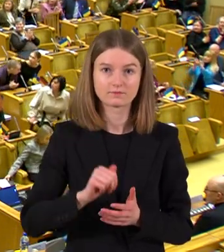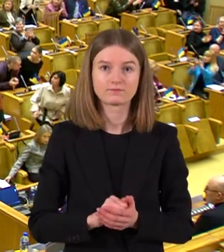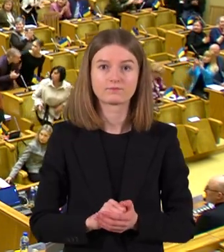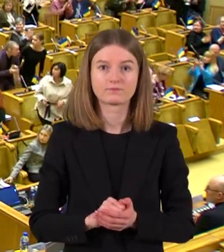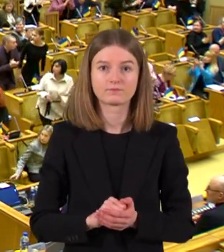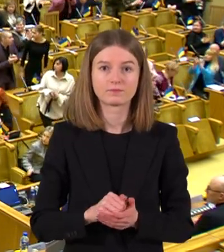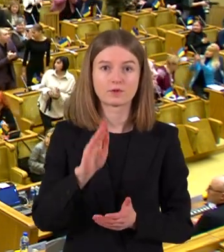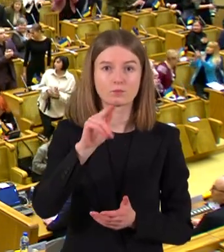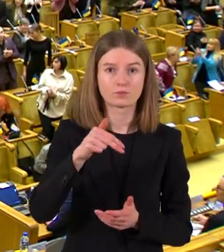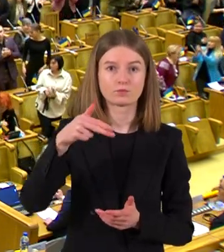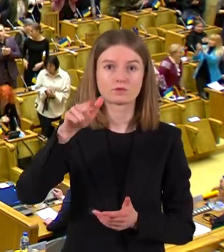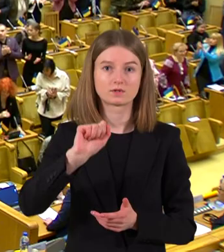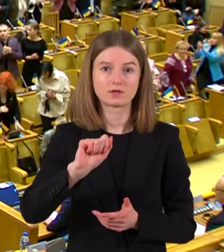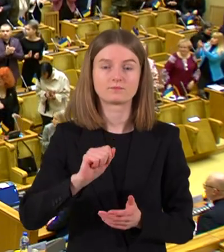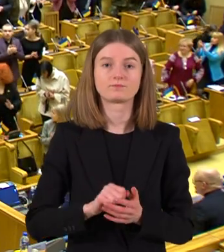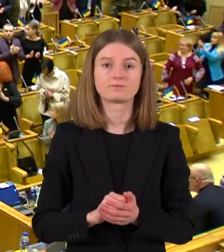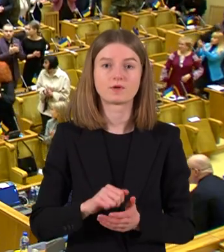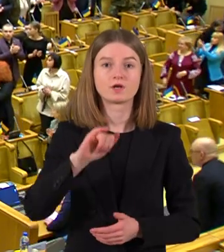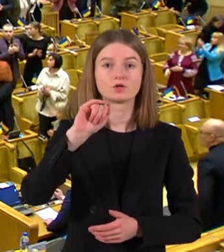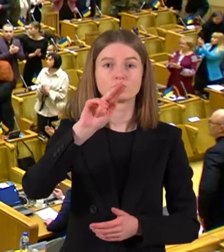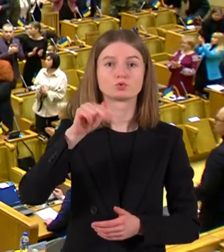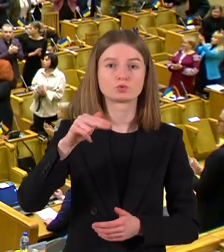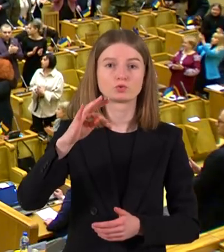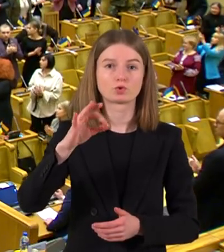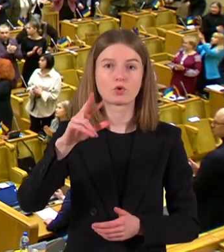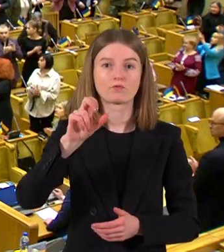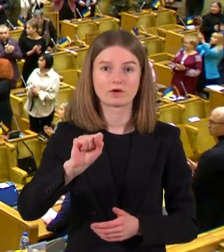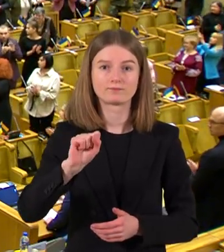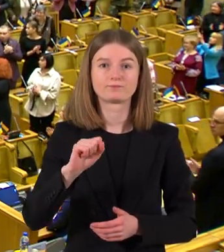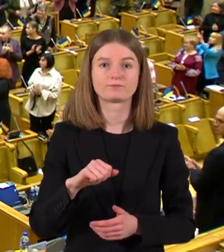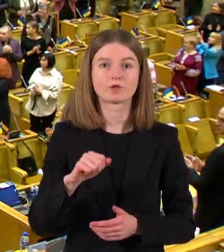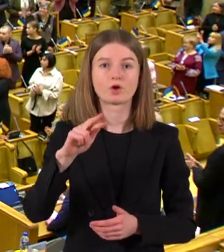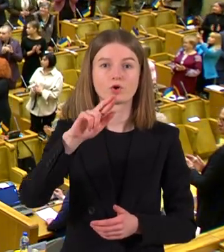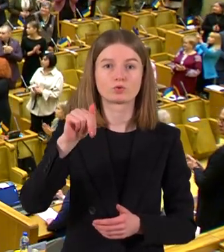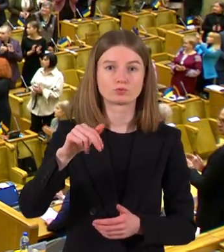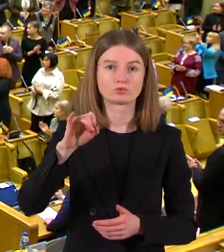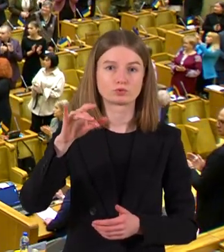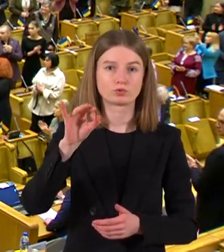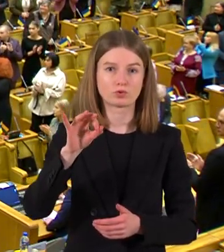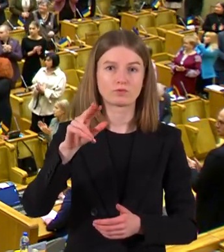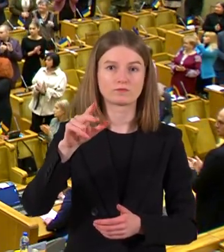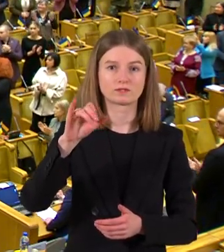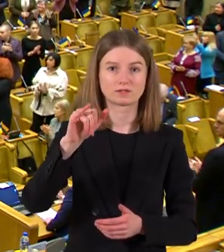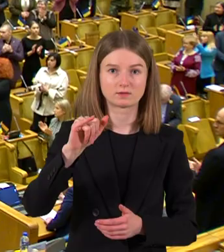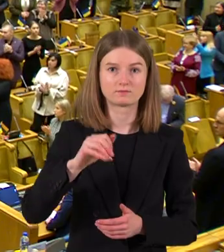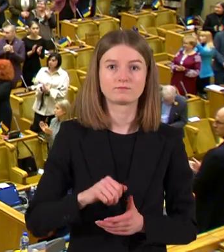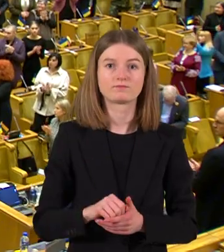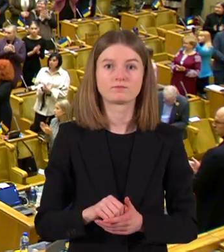Unda, Irina Ižutova, Evgenij Kruškovski, Vasil